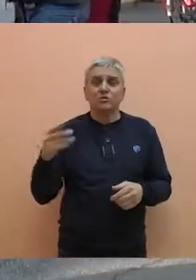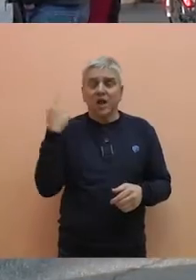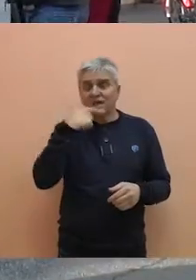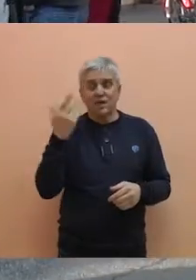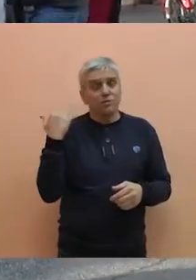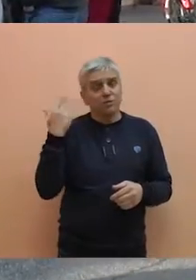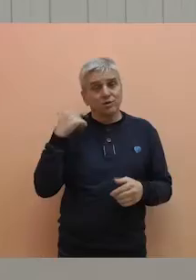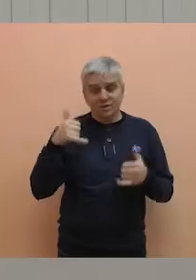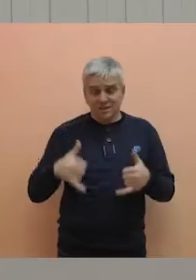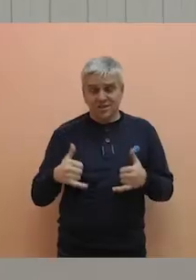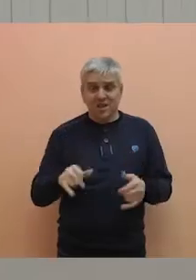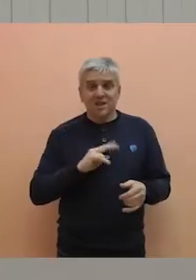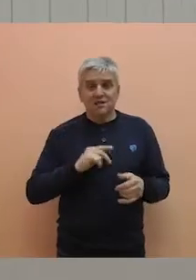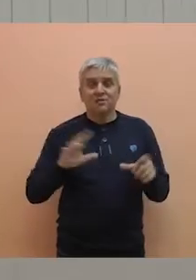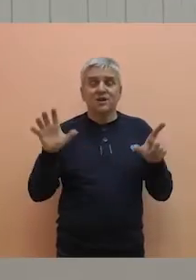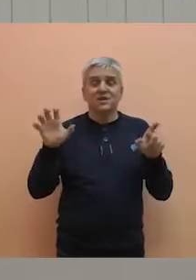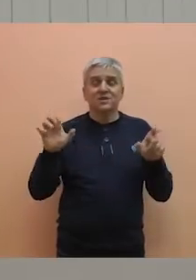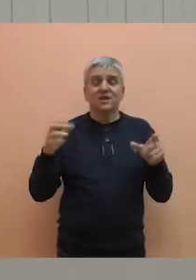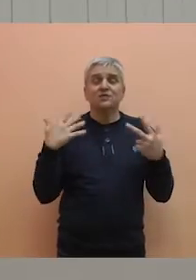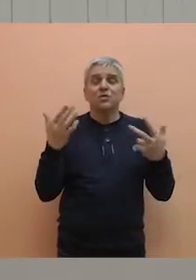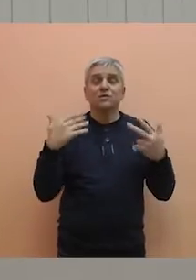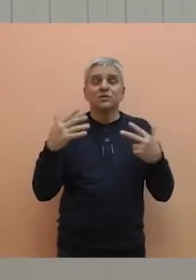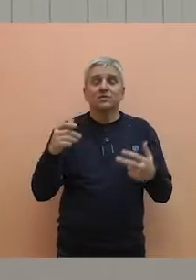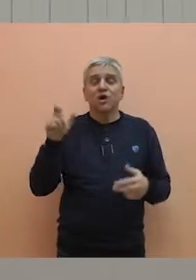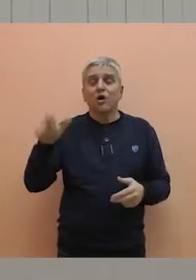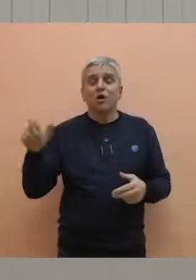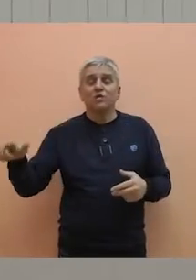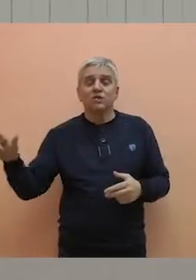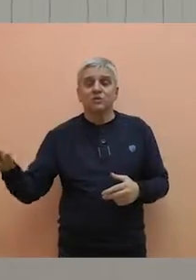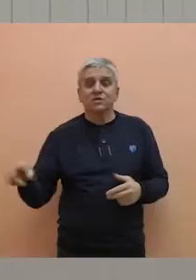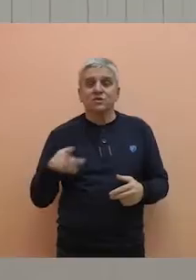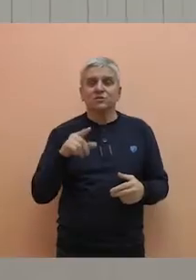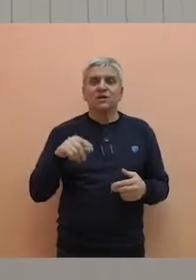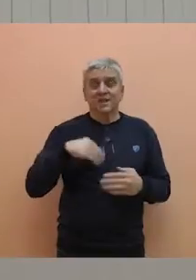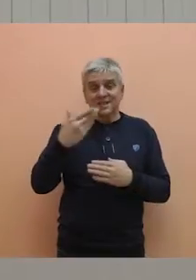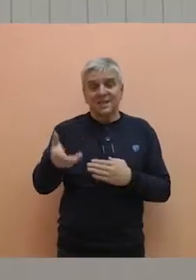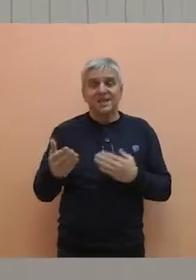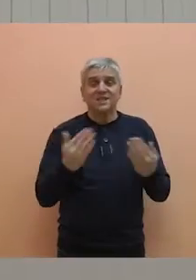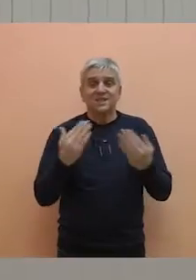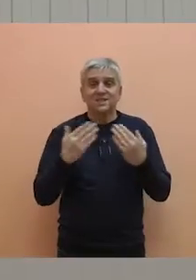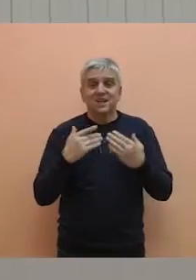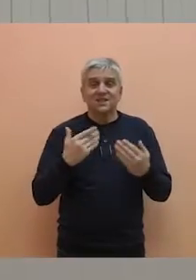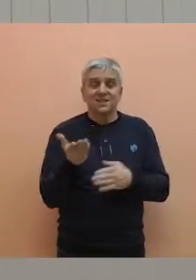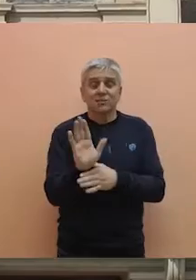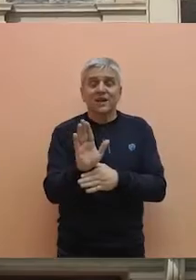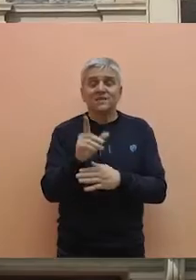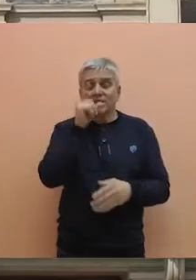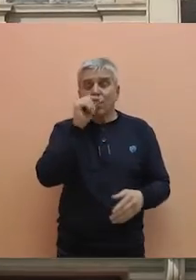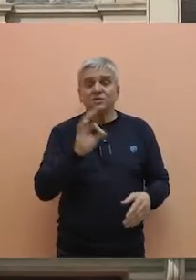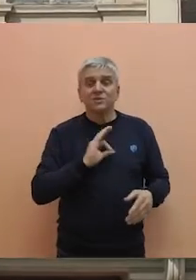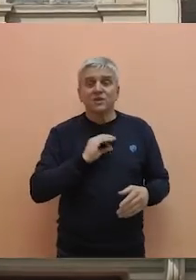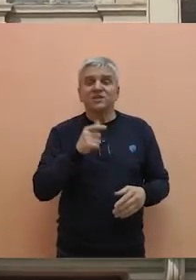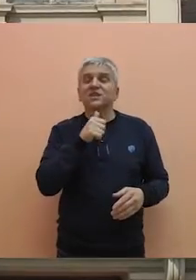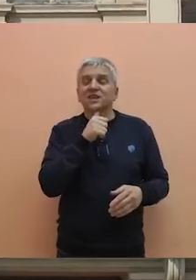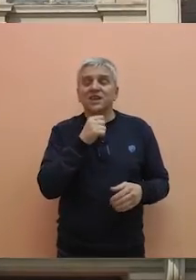podacima iz Pika Bečaj trenutno je angažovano 786 osoba. Sledeći sastanak predstavnika Lokalne samouprave